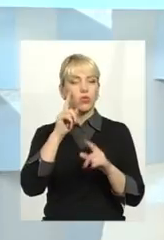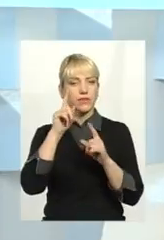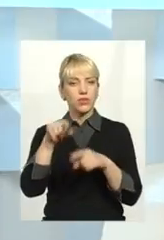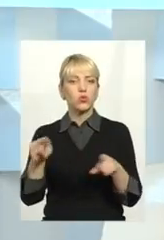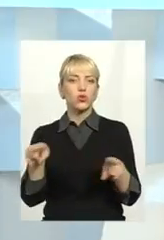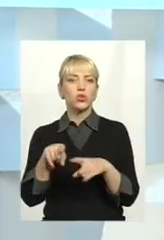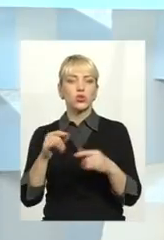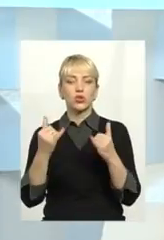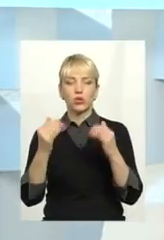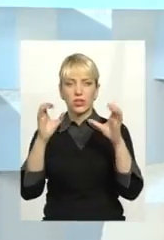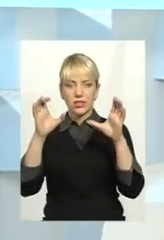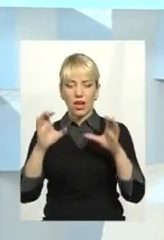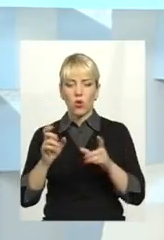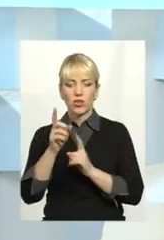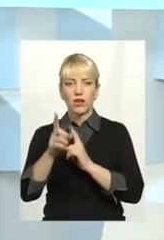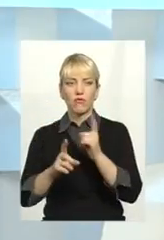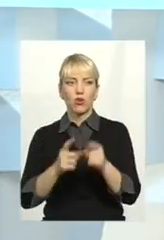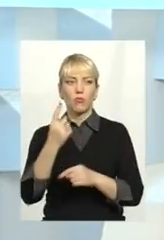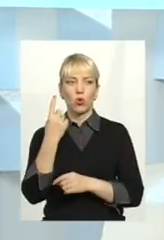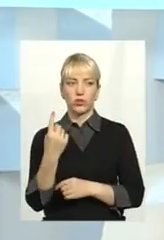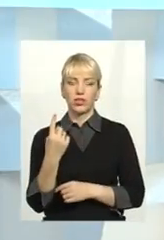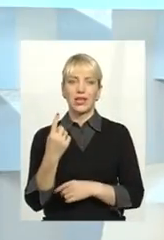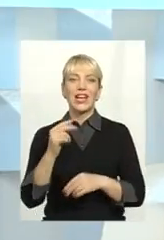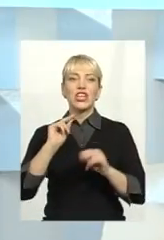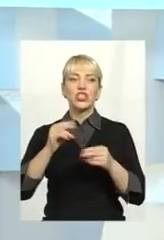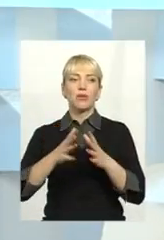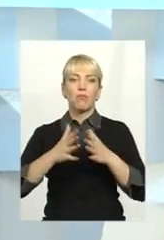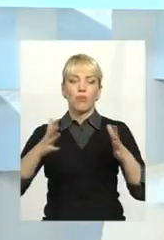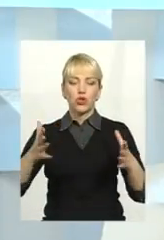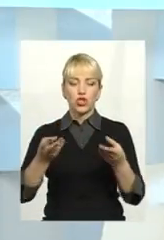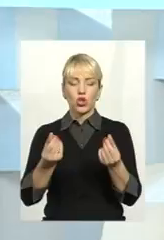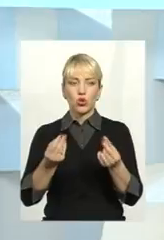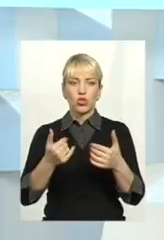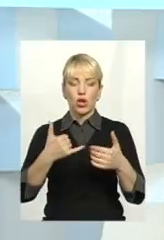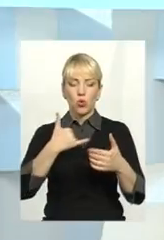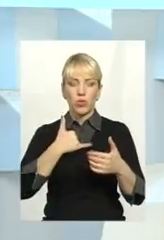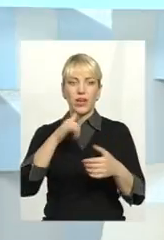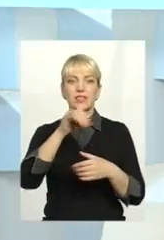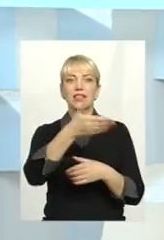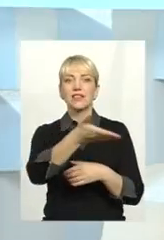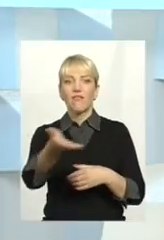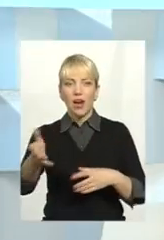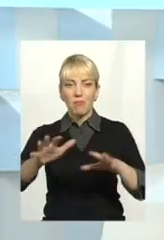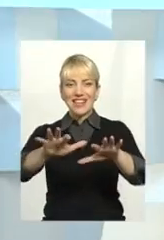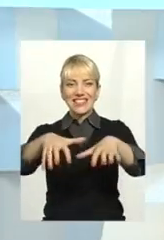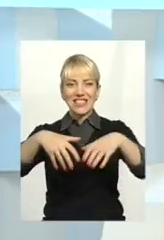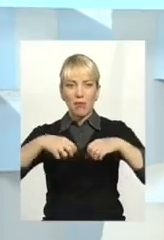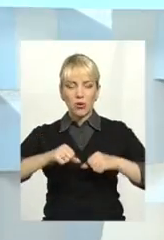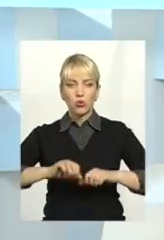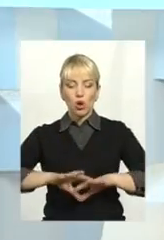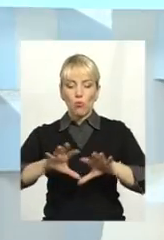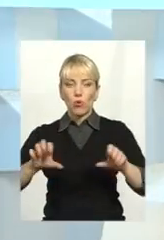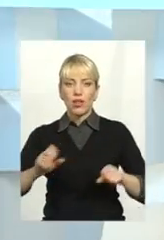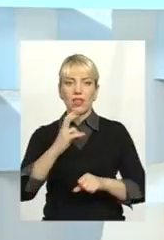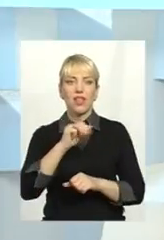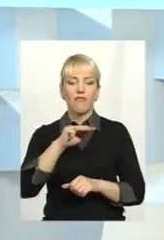сьогодні реформи один, як на мене. Чим більше грошей в нас з вами заберуть монополісти, як